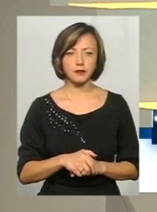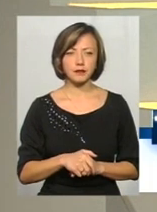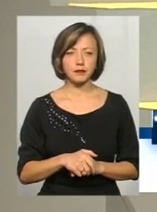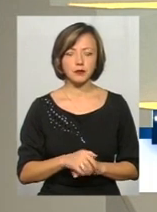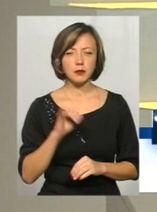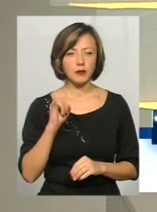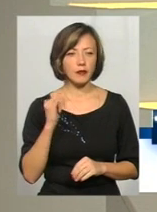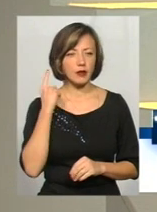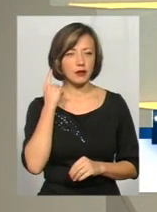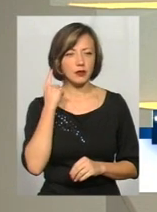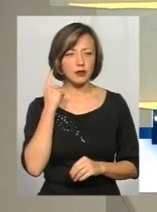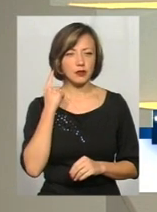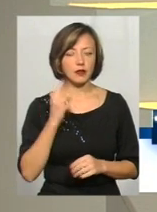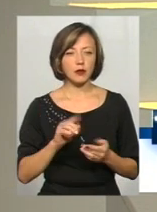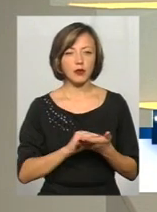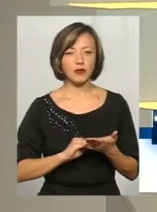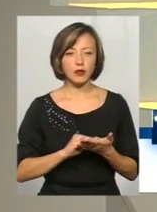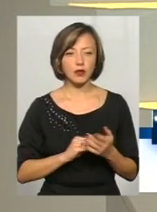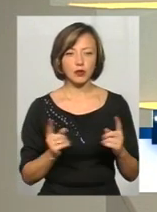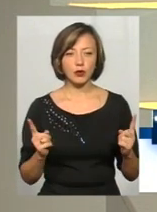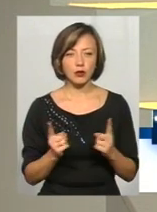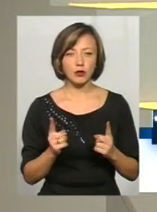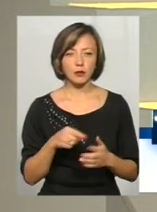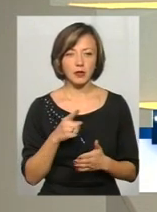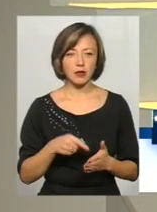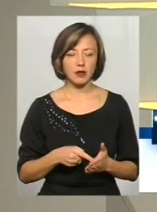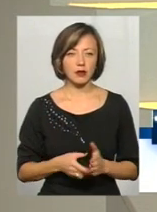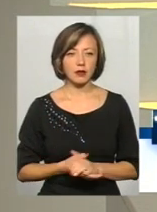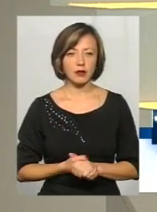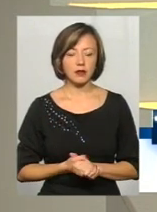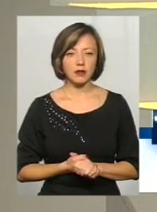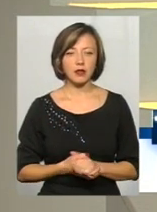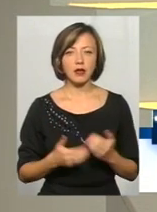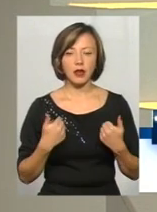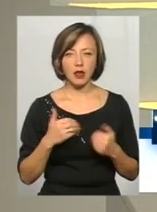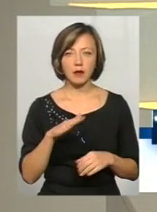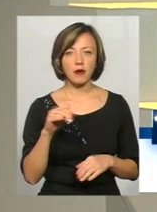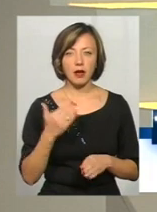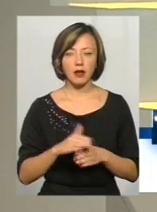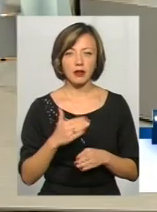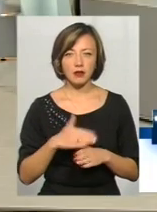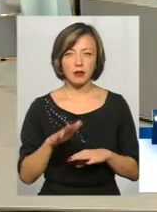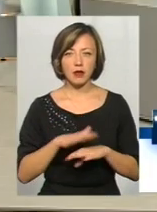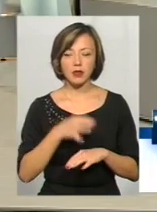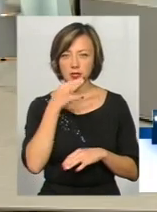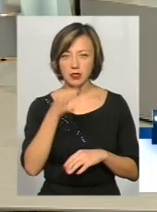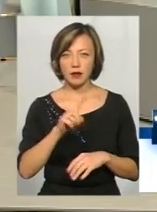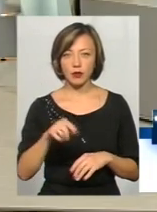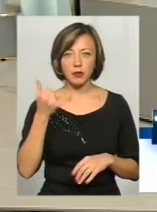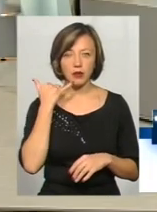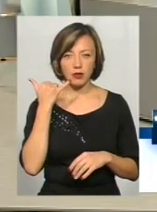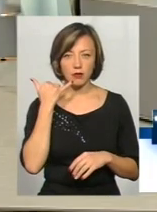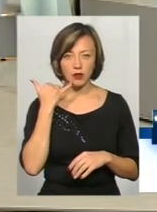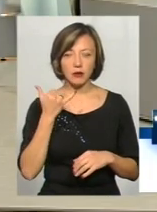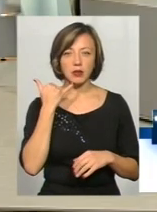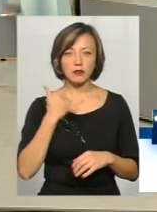Дуже погано вас чути. Повторіть, будь ласка, коротко питання. Я брав кредит, в банк показав номер телефона. Так. Я зараз